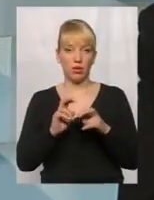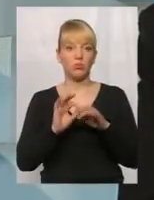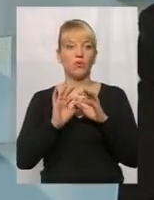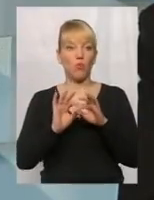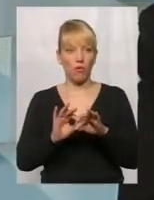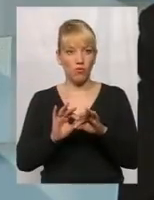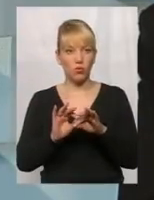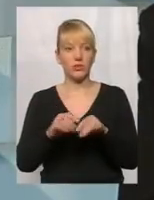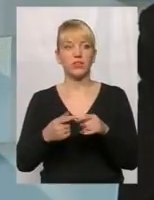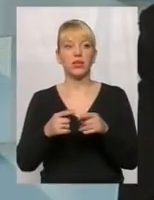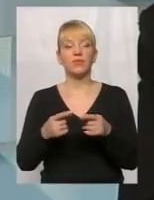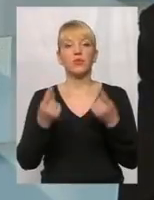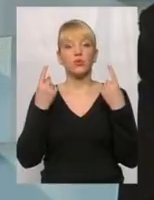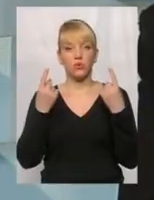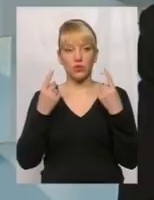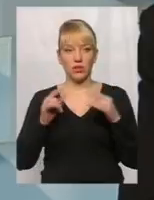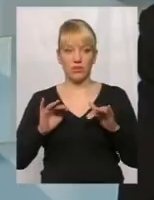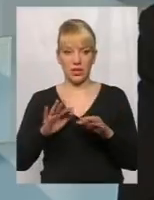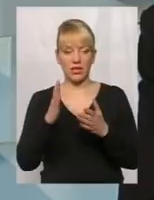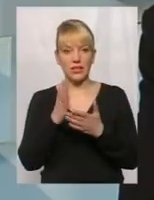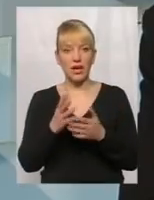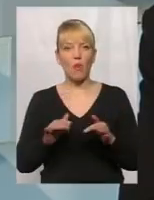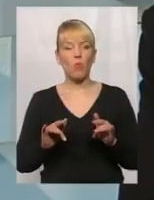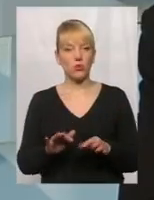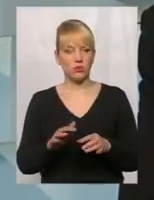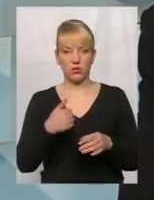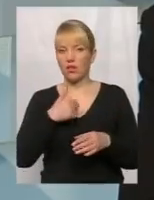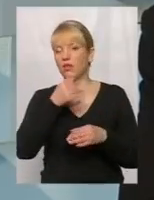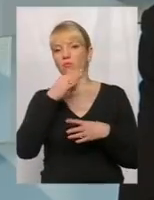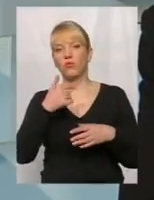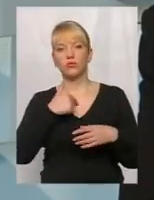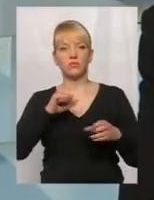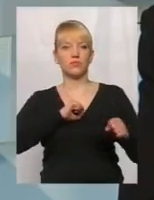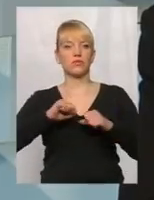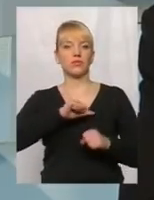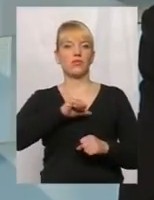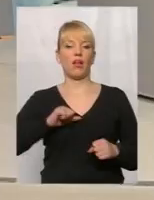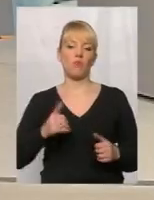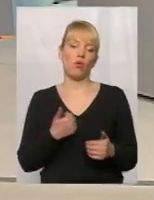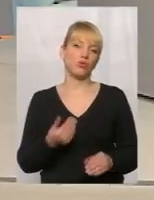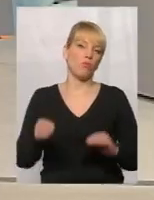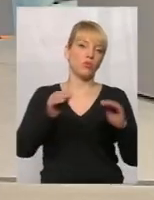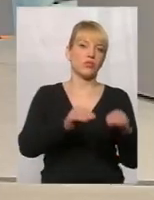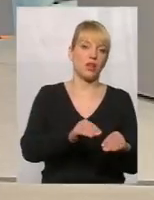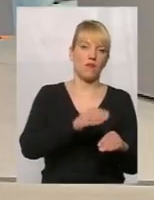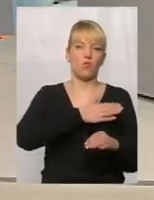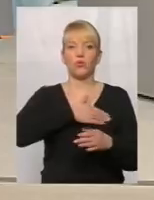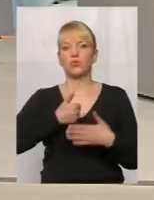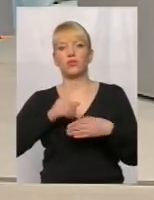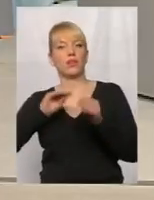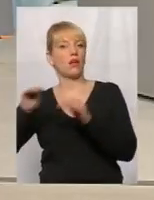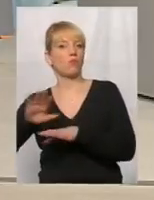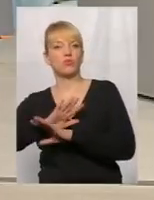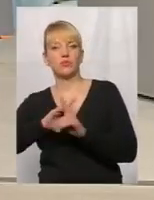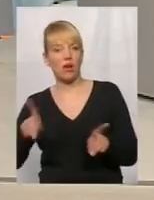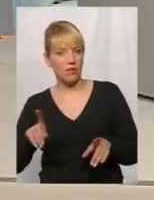якби, суттєві заходи. Є встановлена процедура. Ми не можемо хотіти собі, як ми хочемо поставити, хочемо не поставити. Є процедура в законному